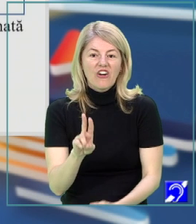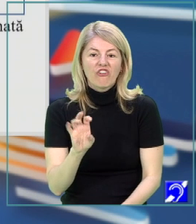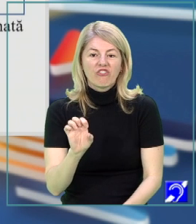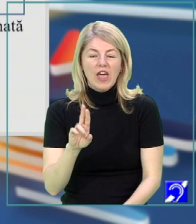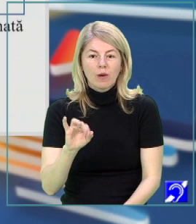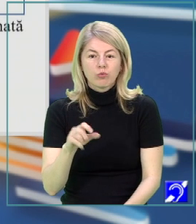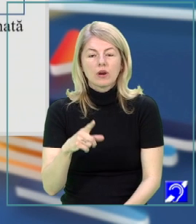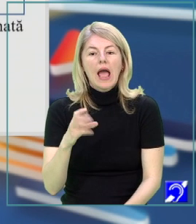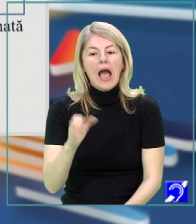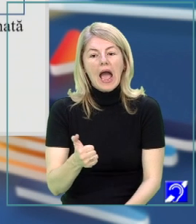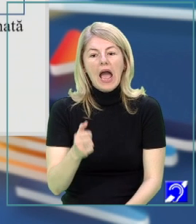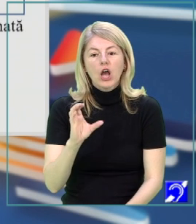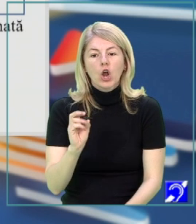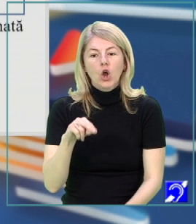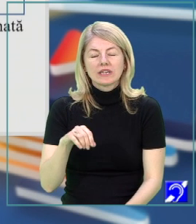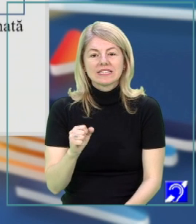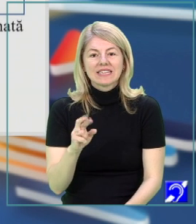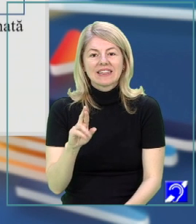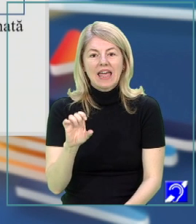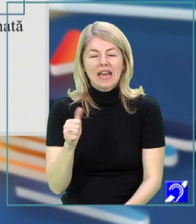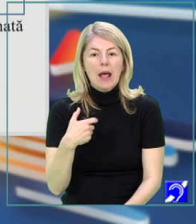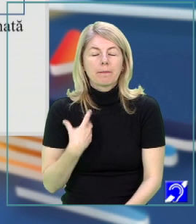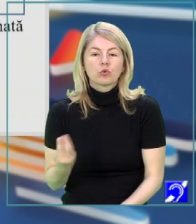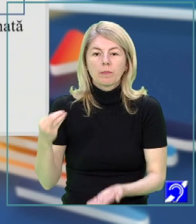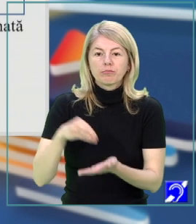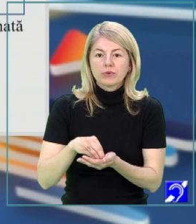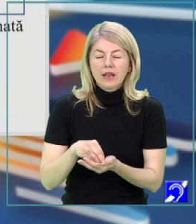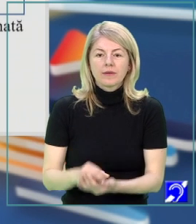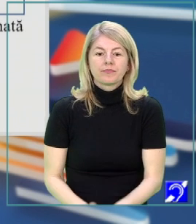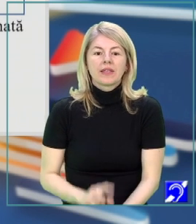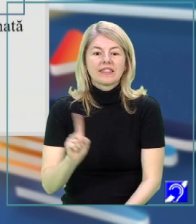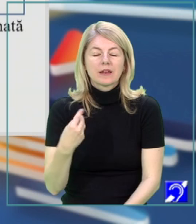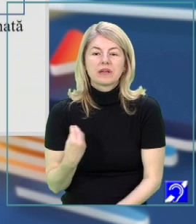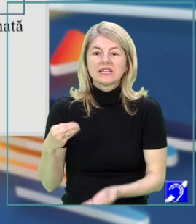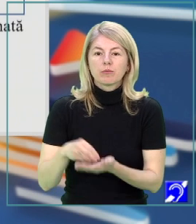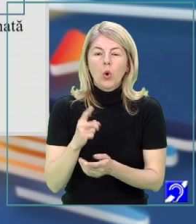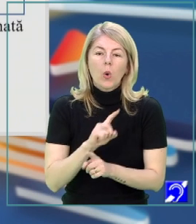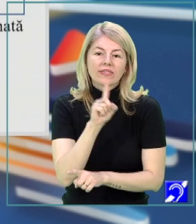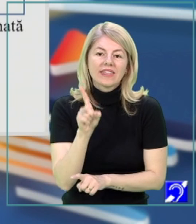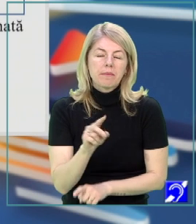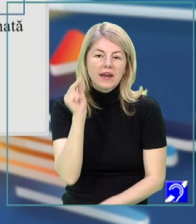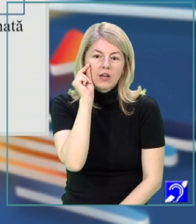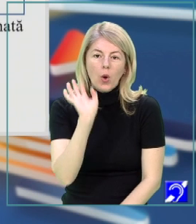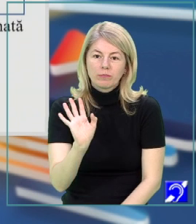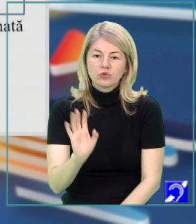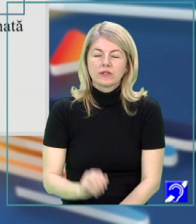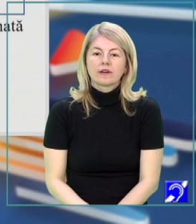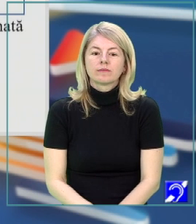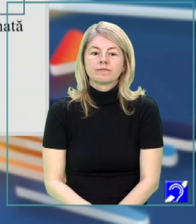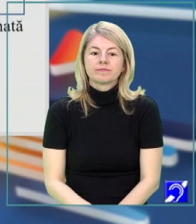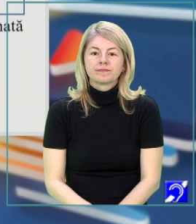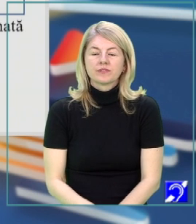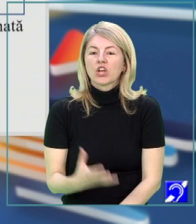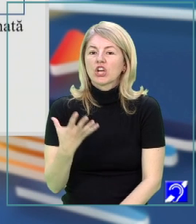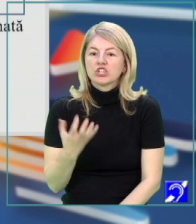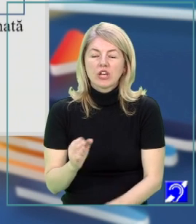regent a considera. Știți foarte bine că pentru a obține o completivă directă trebuie să îi puneți o întrebare specifică, complementului direct,